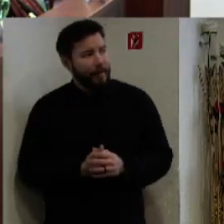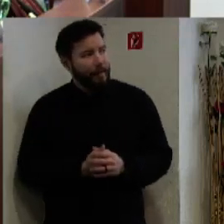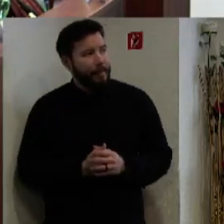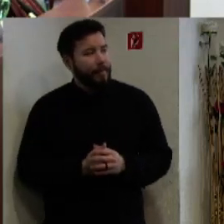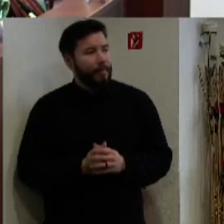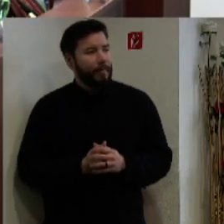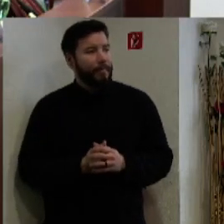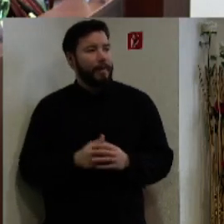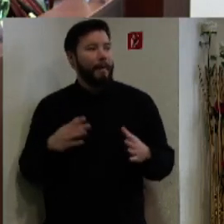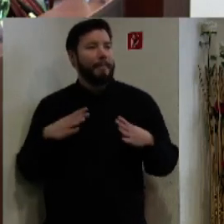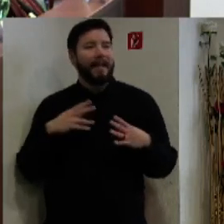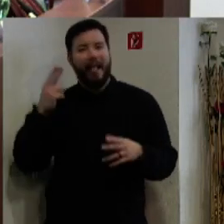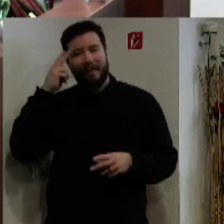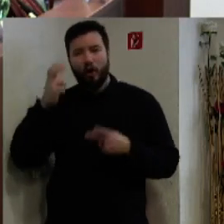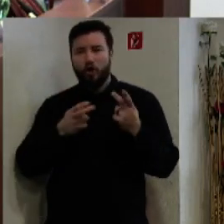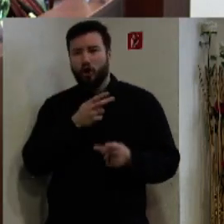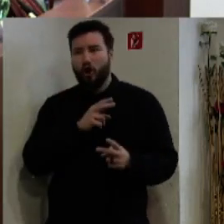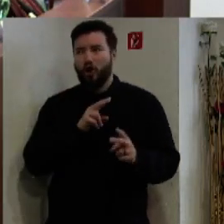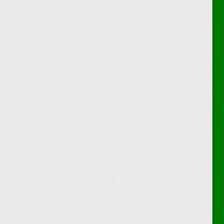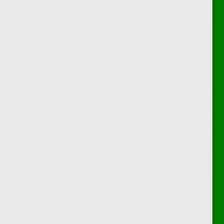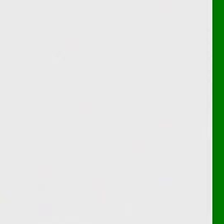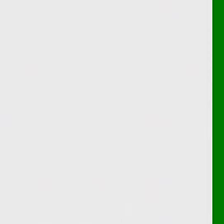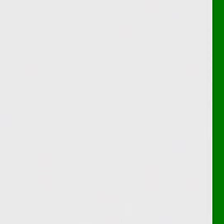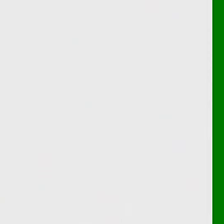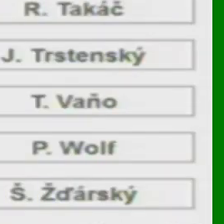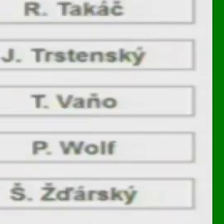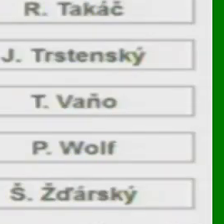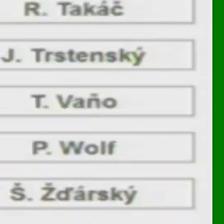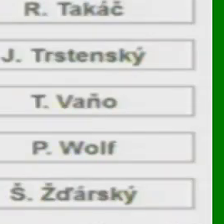ktoré prednesol pán hlavný kontrol. Nech sa páči, hlasujeme.